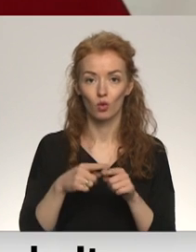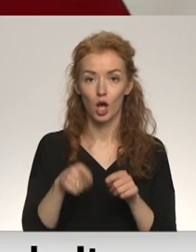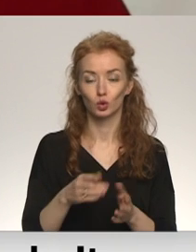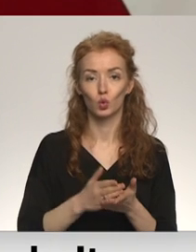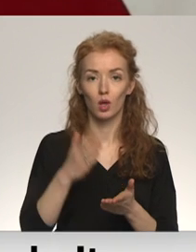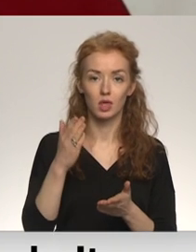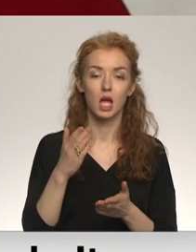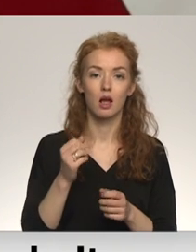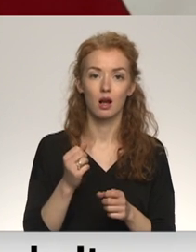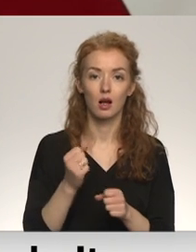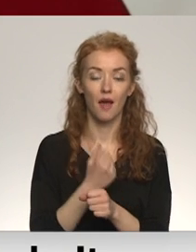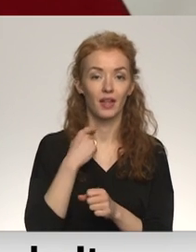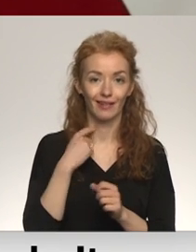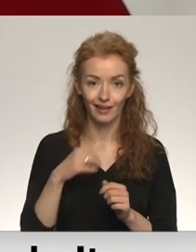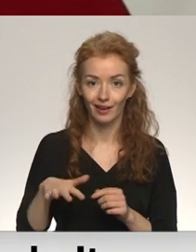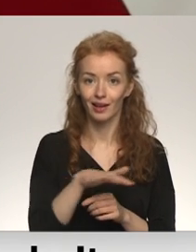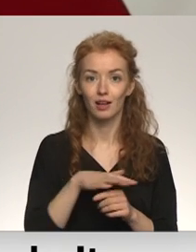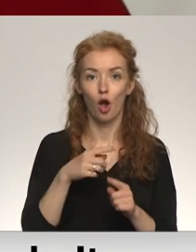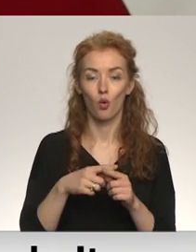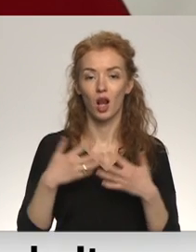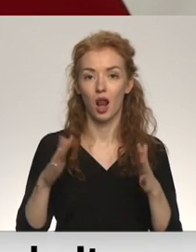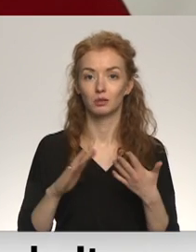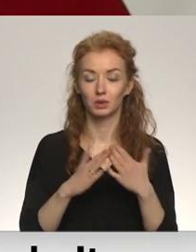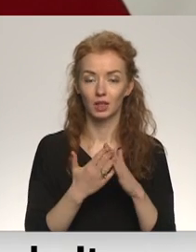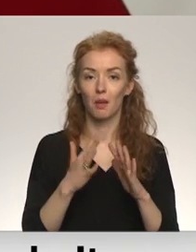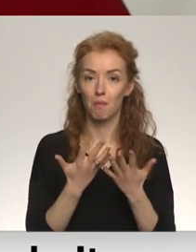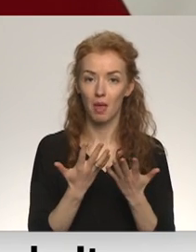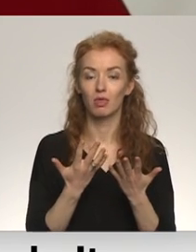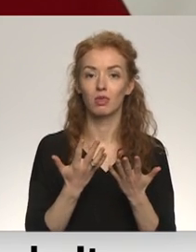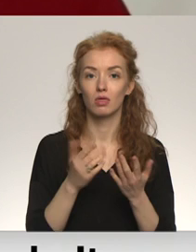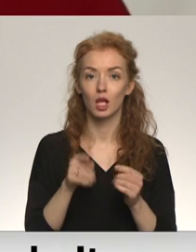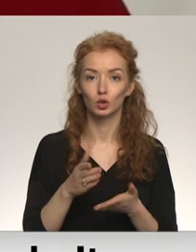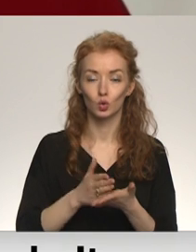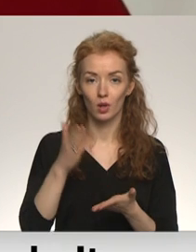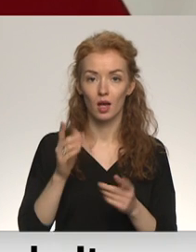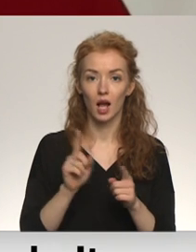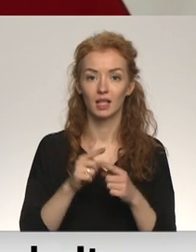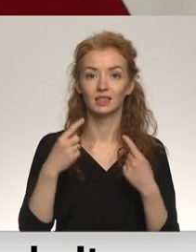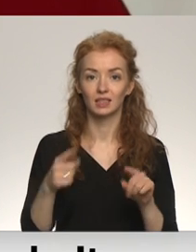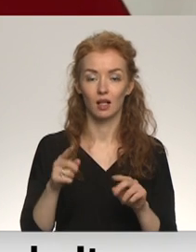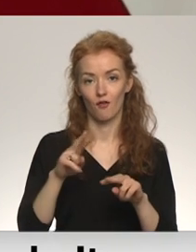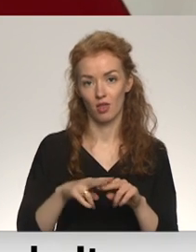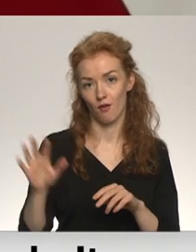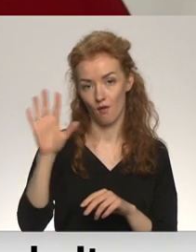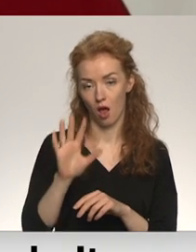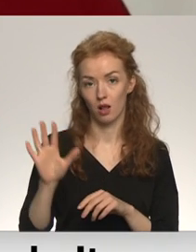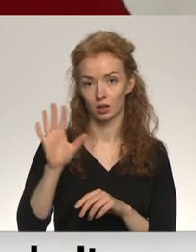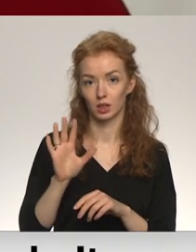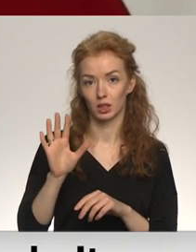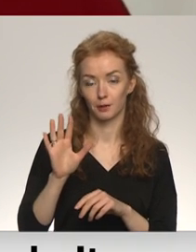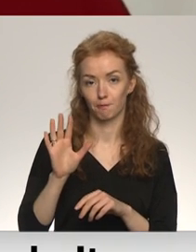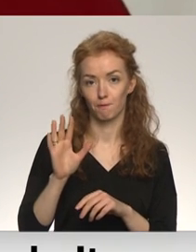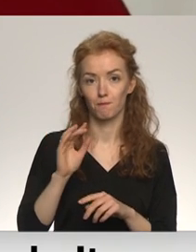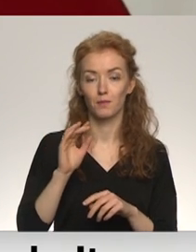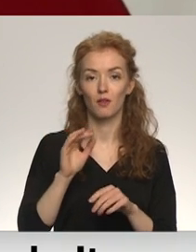tikai Rīgu, un vēl dažām lielām pilsētām, bet viņš notiek arī cituru valstī vairāk